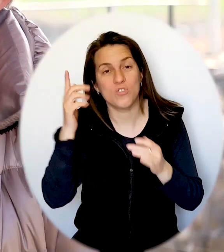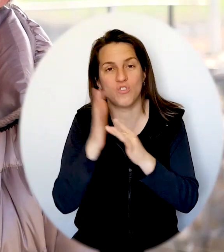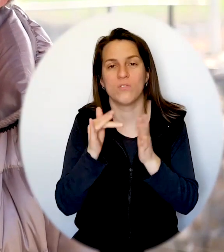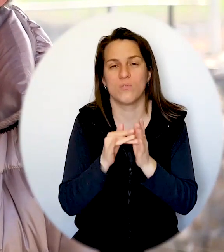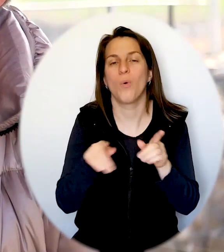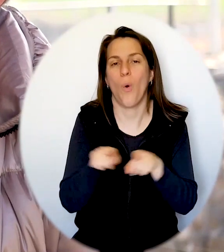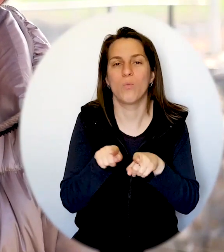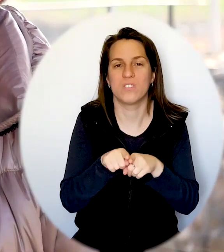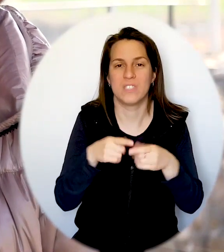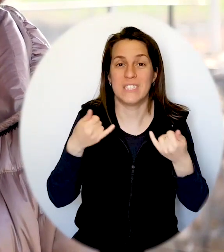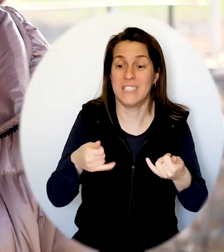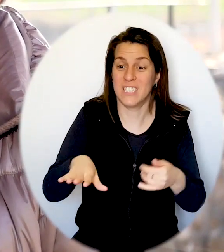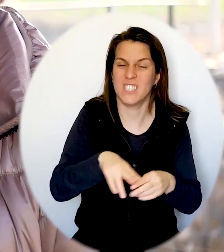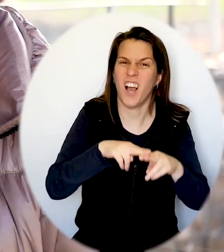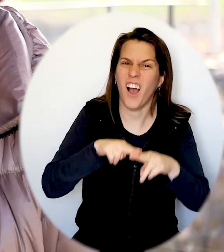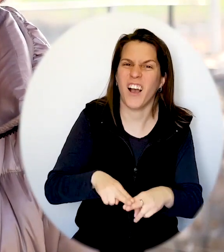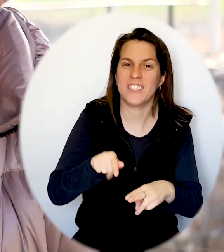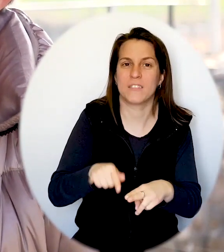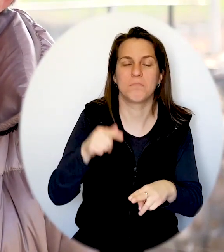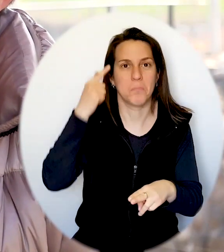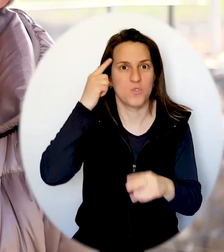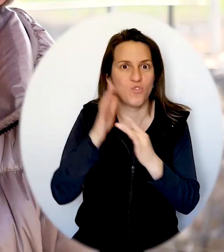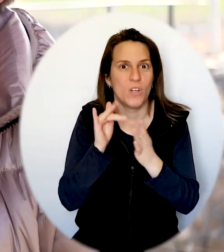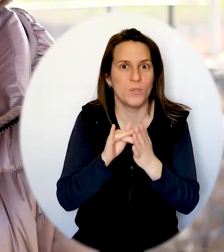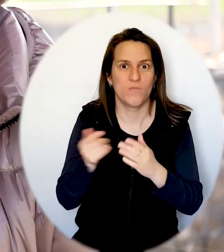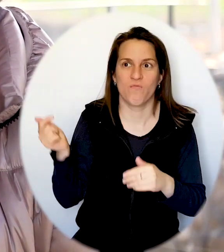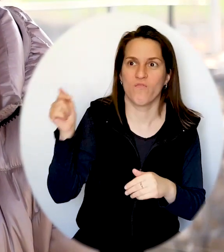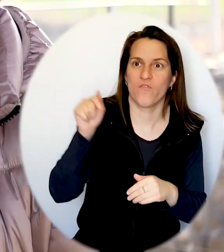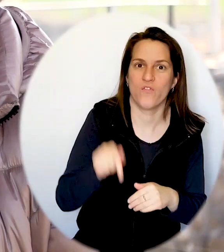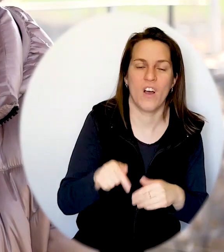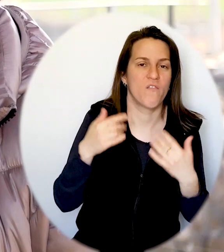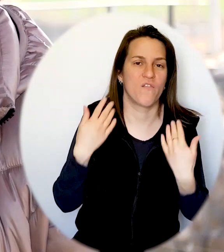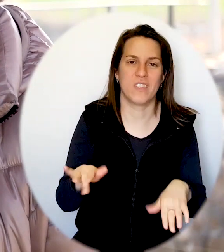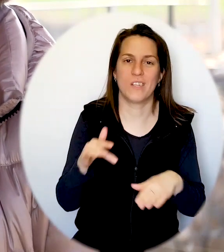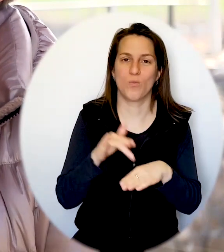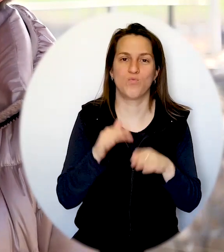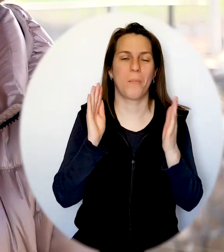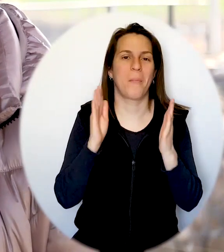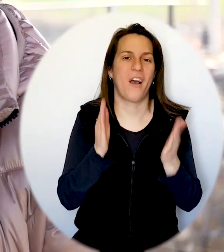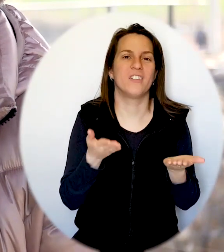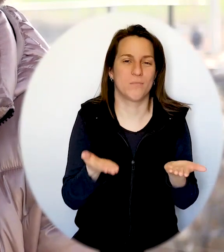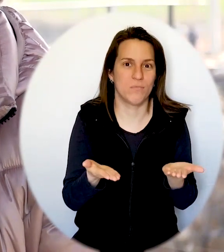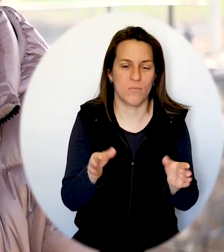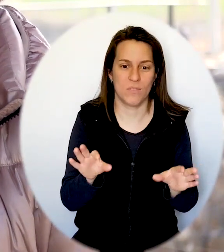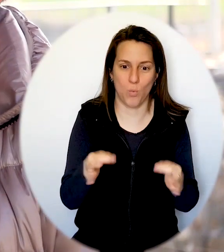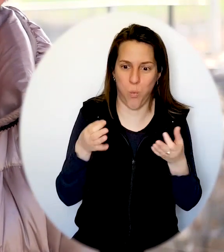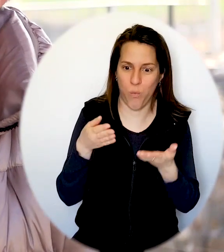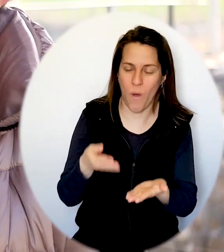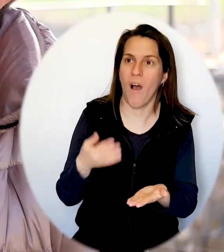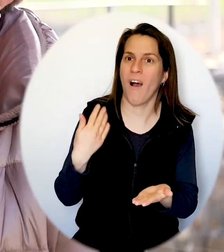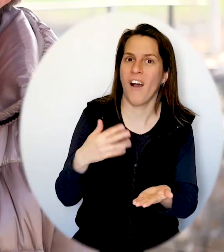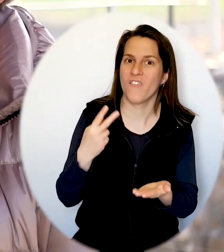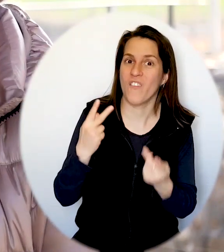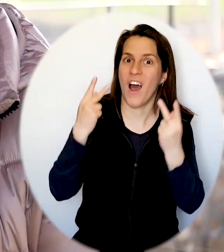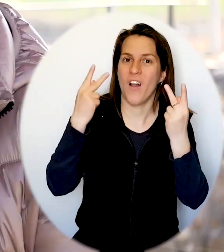qu'il avait aussi visité cette synagogue. C'est pour ça que cette synagogue, qui a été trouvée quelques années en